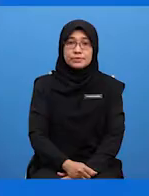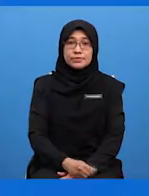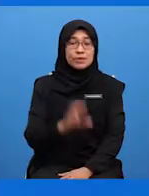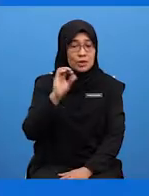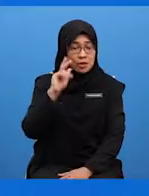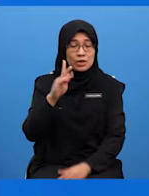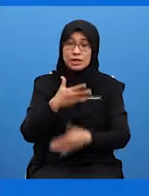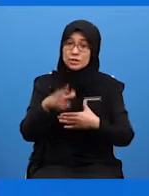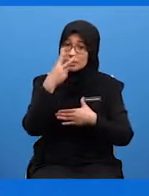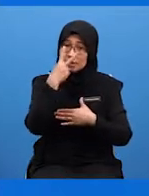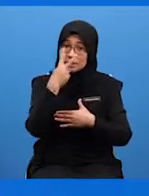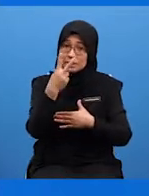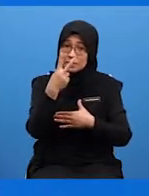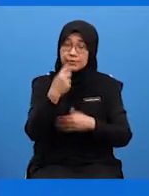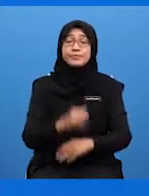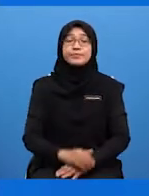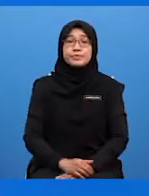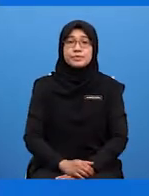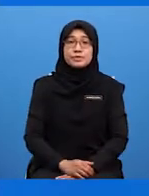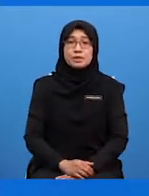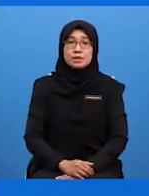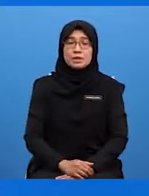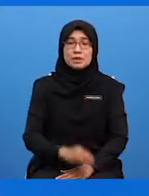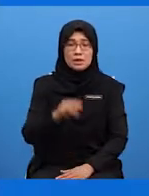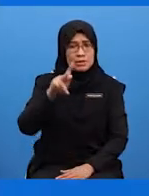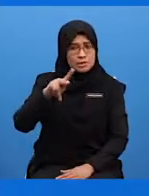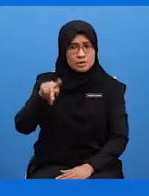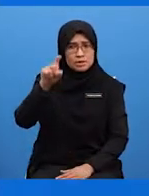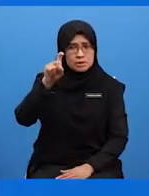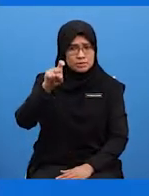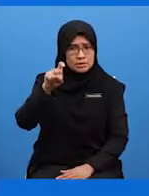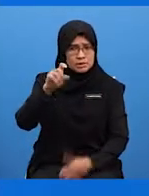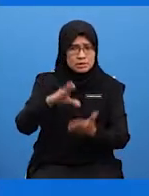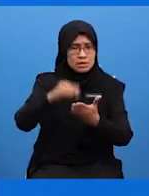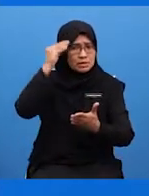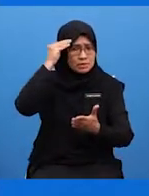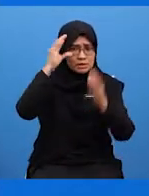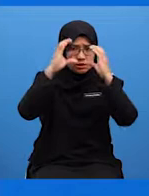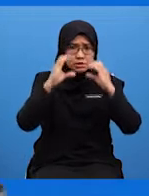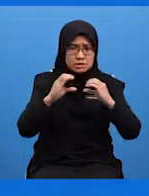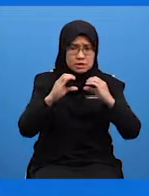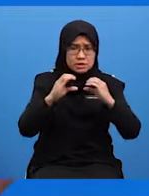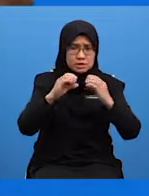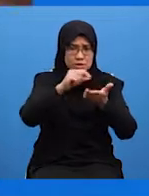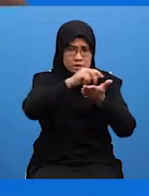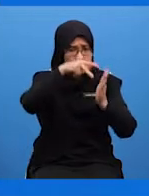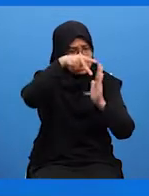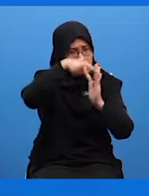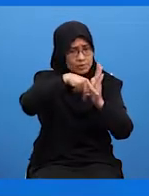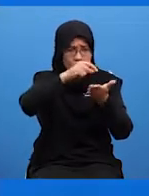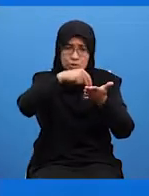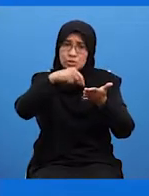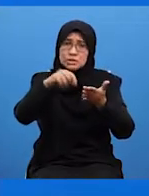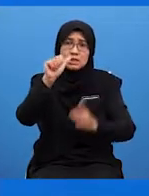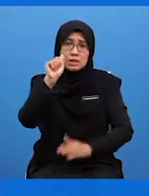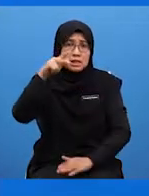Ok, kita dah saksikan semua tadi Itu sebabnya pelajar-pelajar di luar sana harus belajar dan mengetahui cara penulisan A, P, A